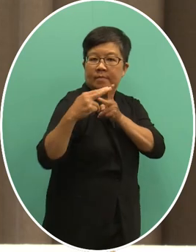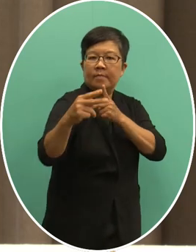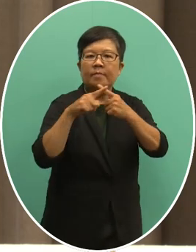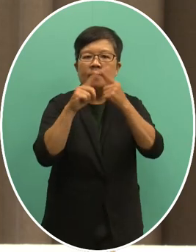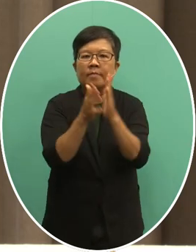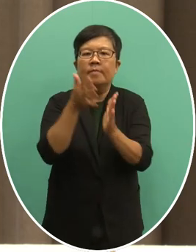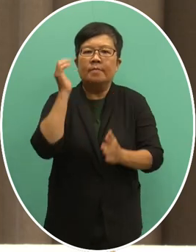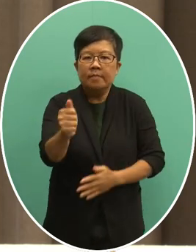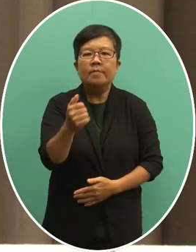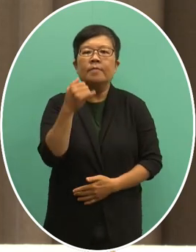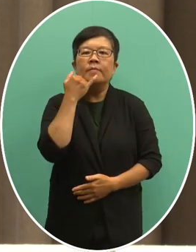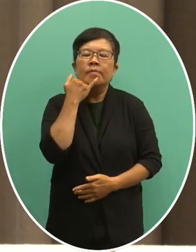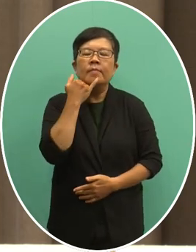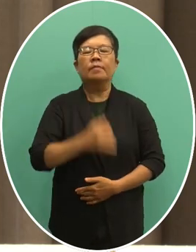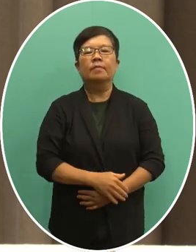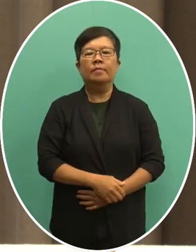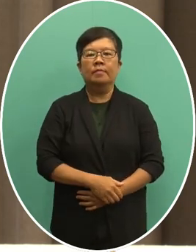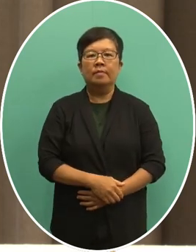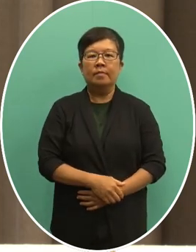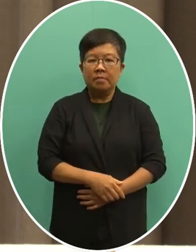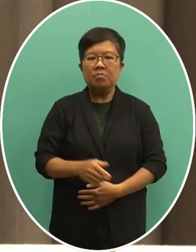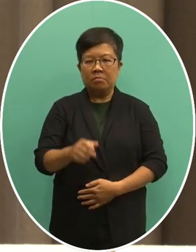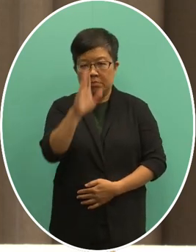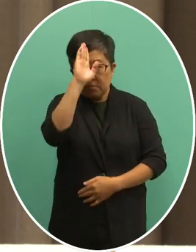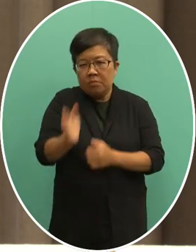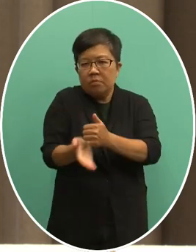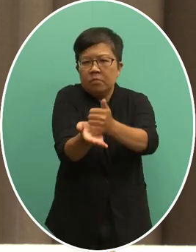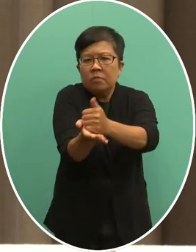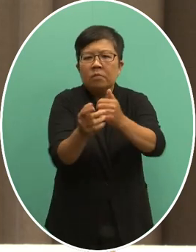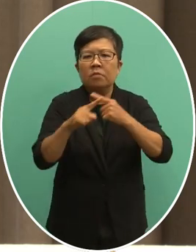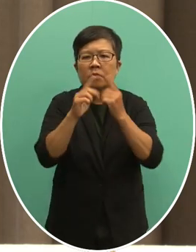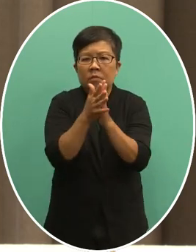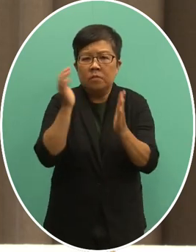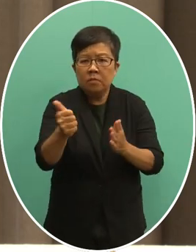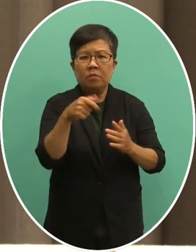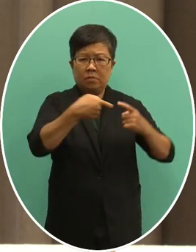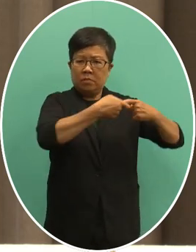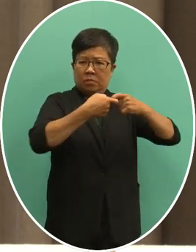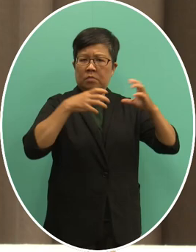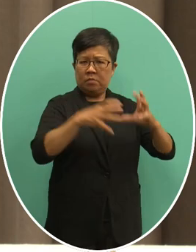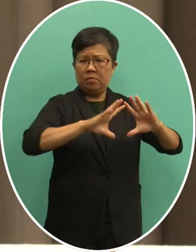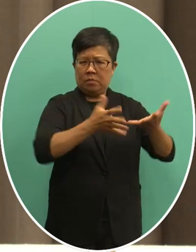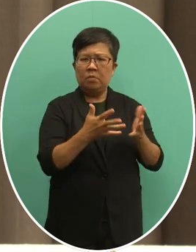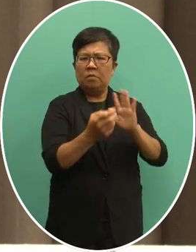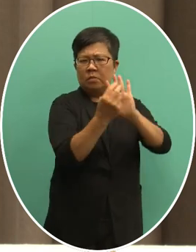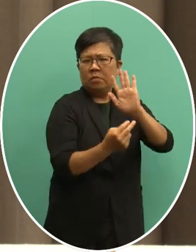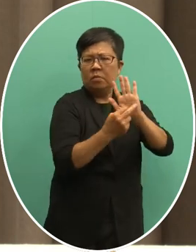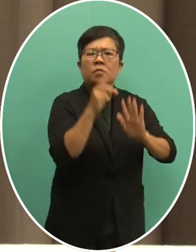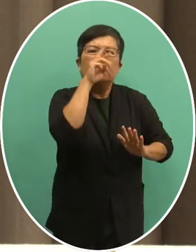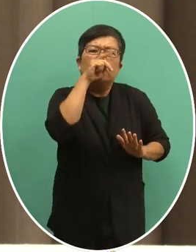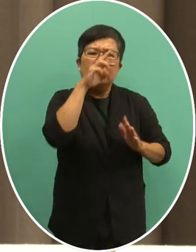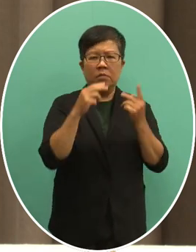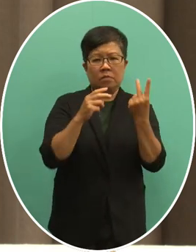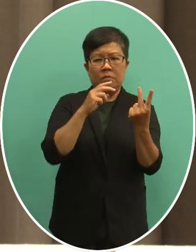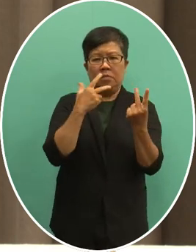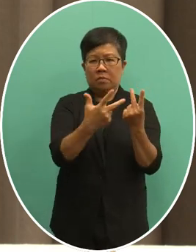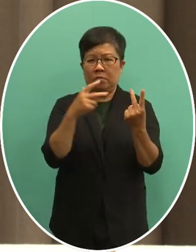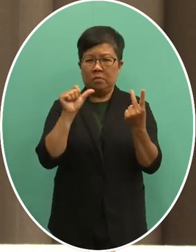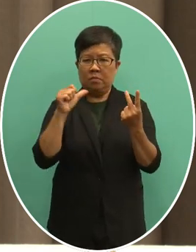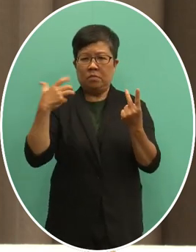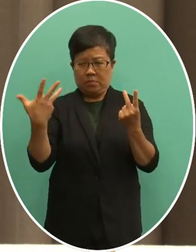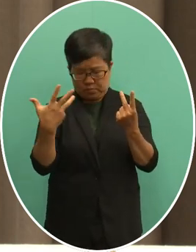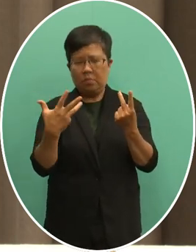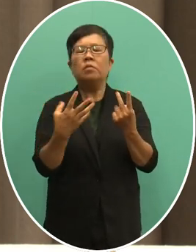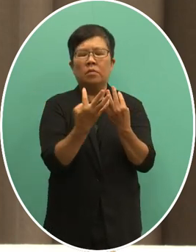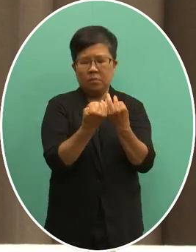书长古特雷斯敦促秘书长修正联合国错误解释2758号的决议